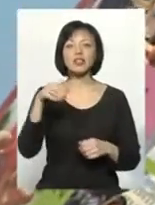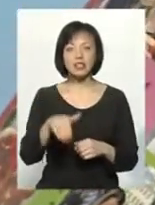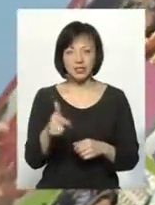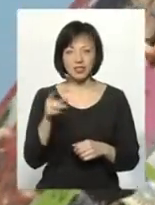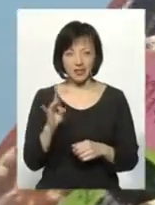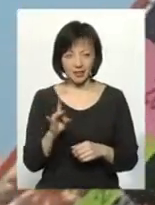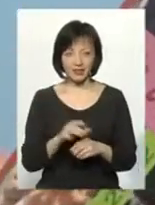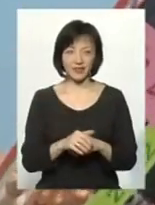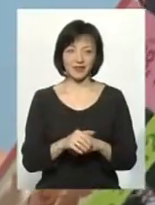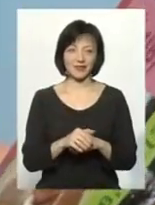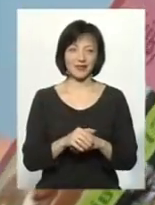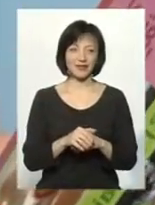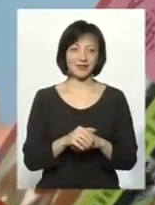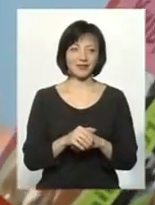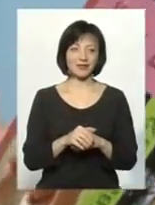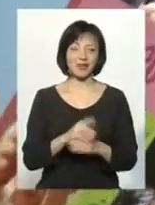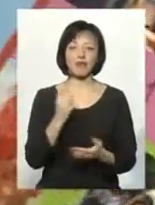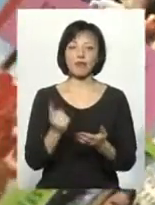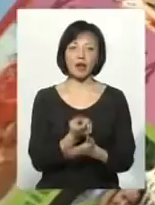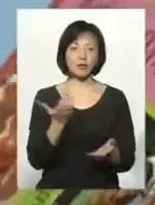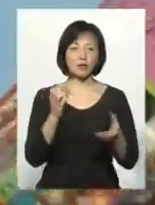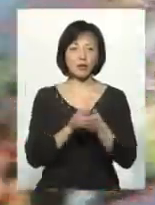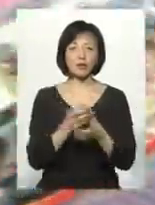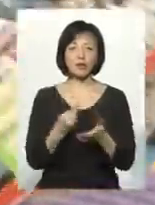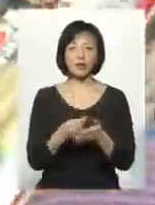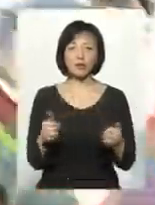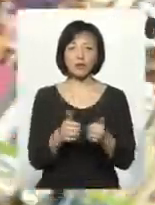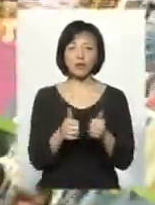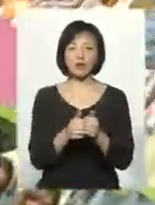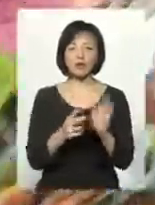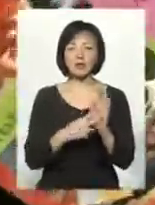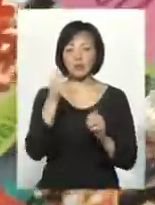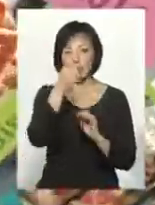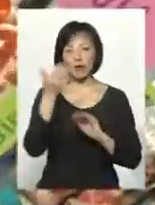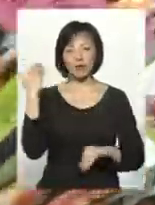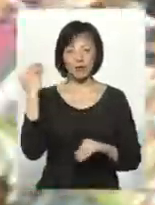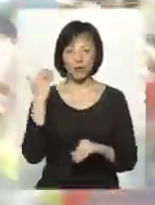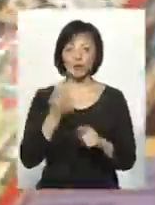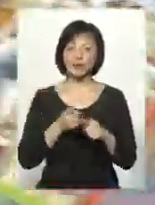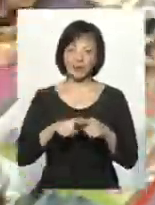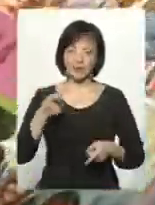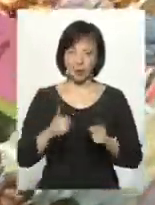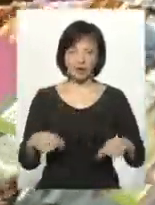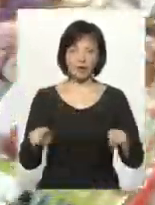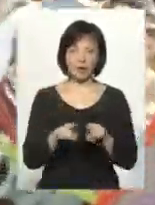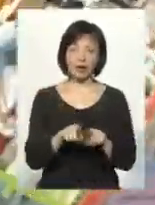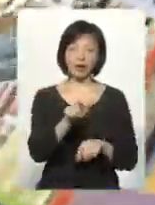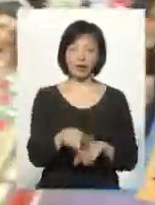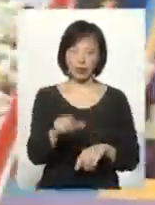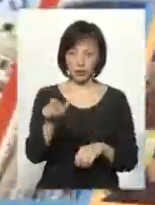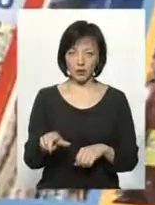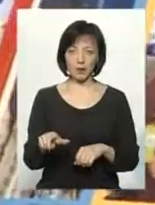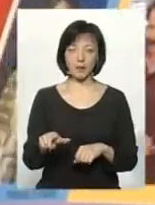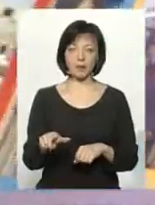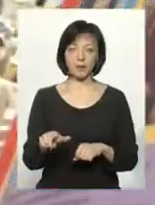гривень. Ось він вперше познайомився з фондом біля сіми років тому. Ну, і це справді так, ці люди.